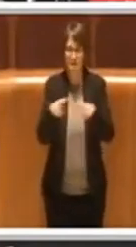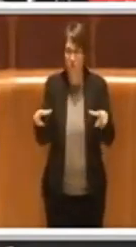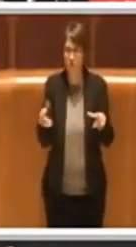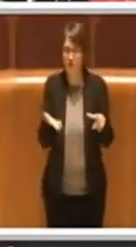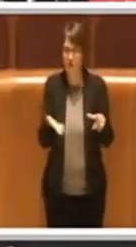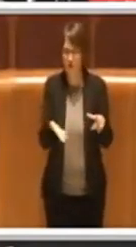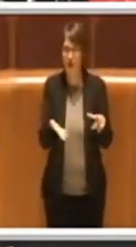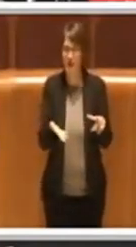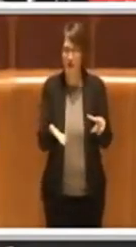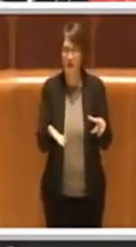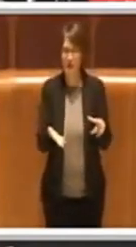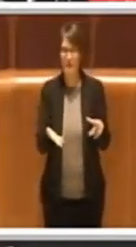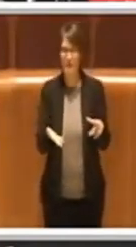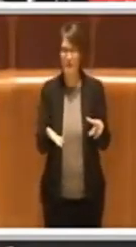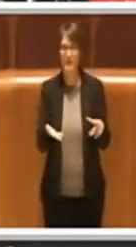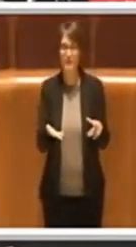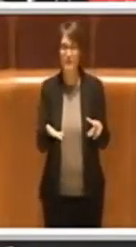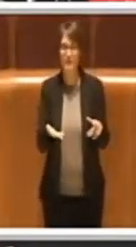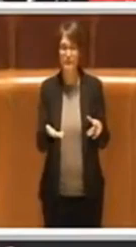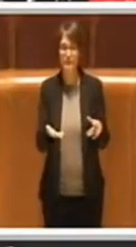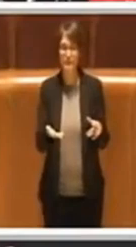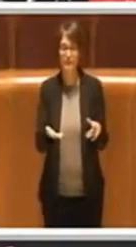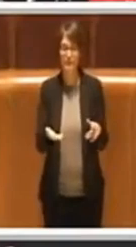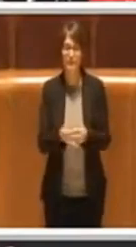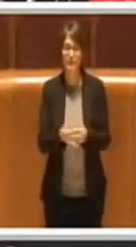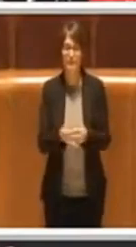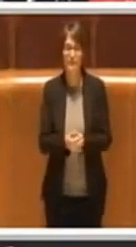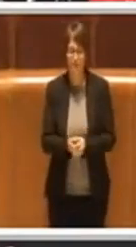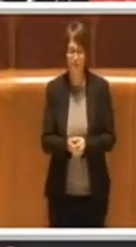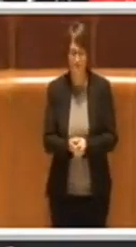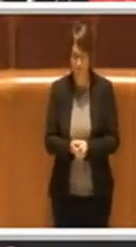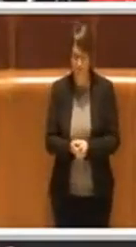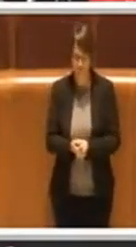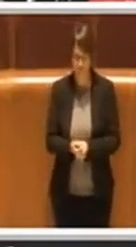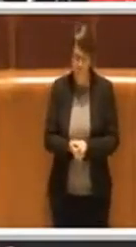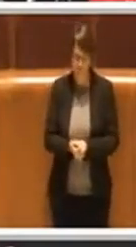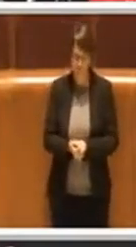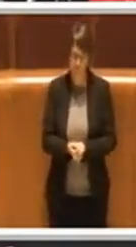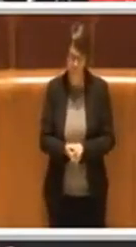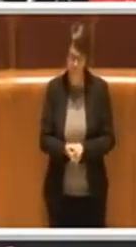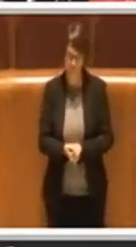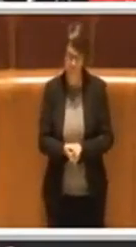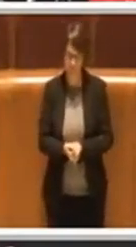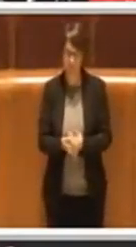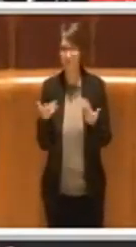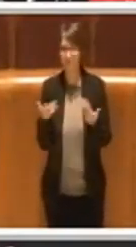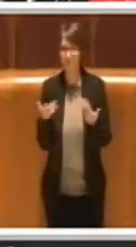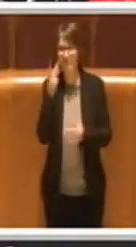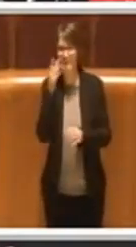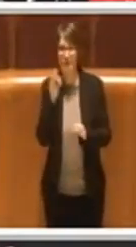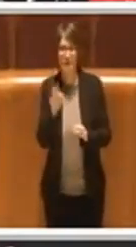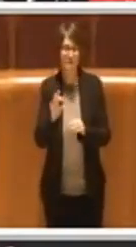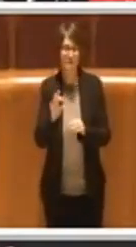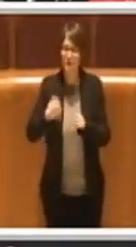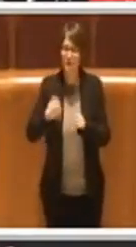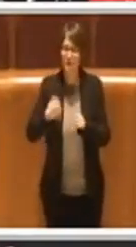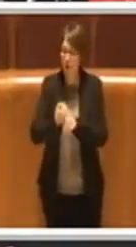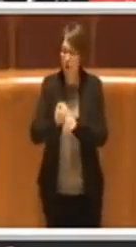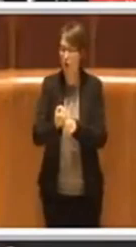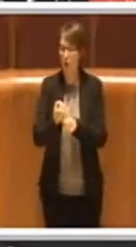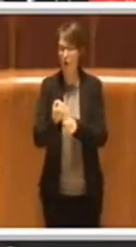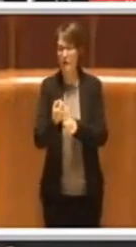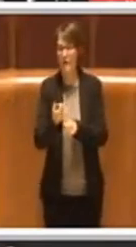la storia e le onorificenze ottenute dal